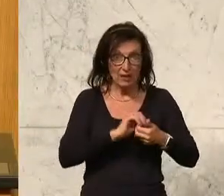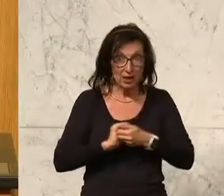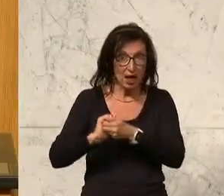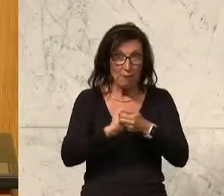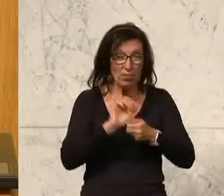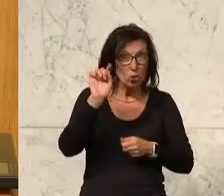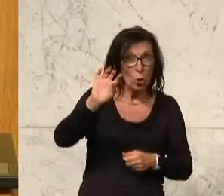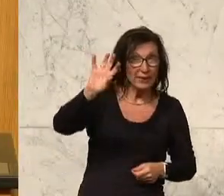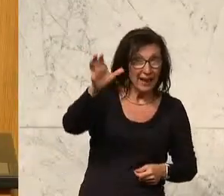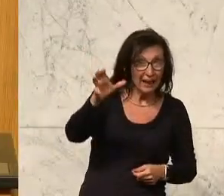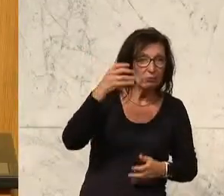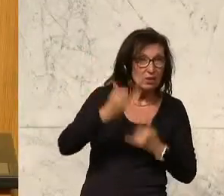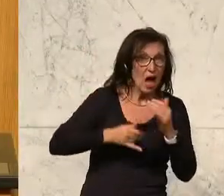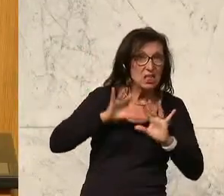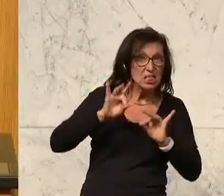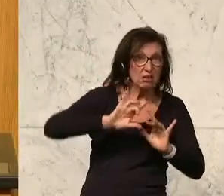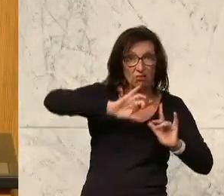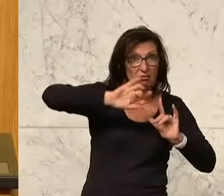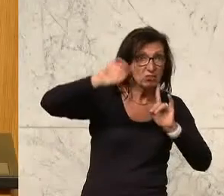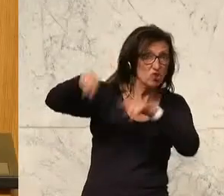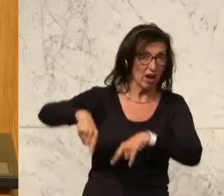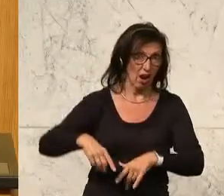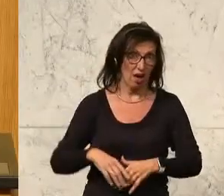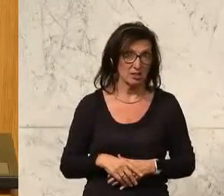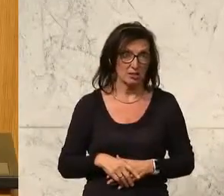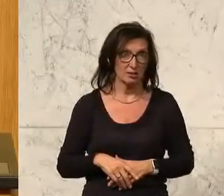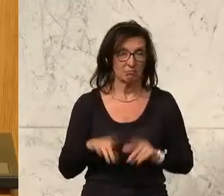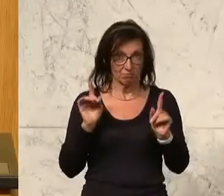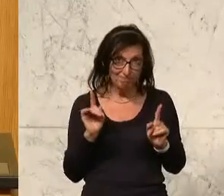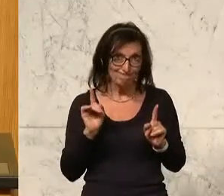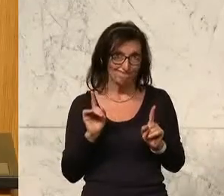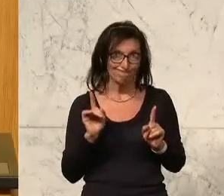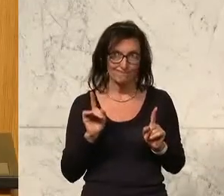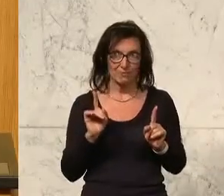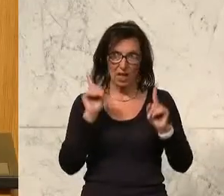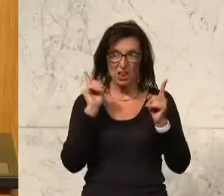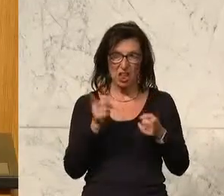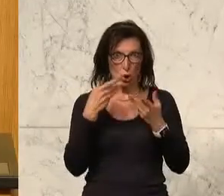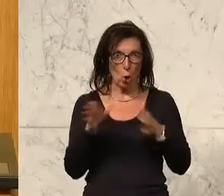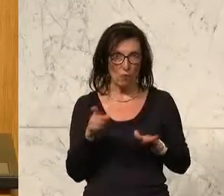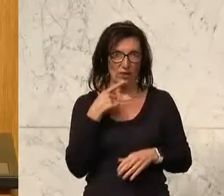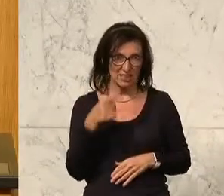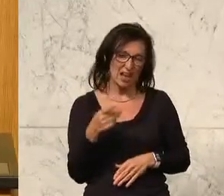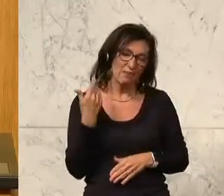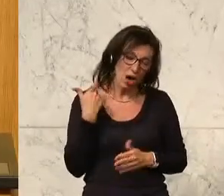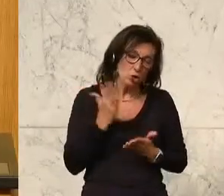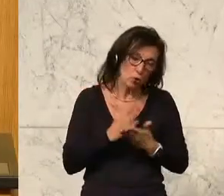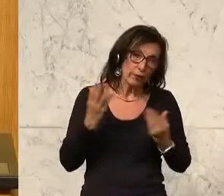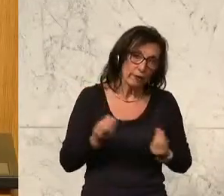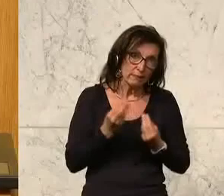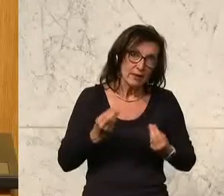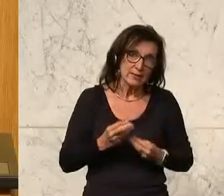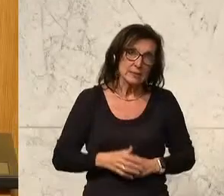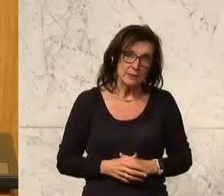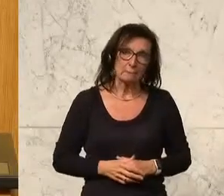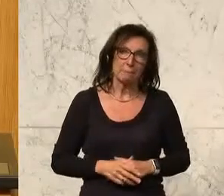Bergkarabach seit Jahrzehnten in Stich gelassen. Da sollte man hier nicht unter den Tisch kehren. Das war schon auch etwas, da